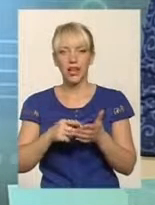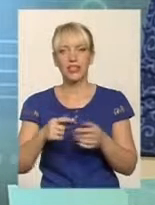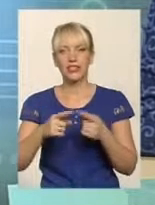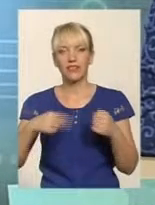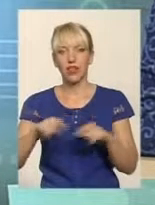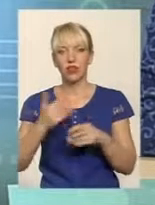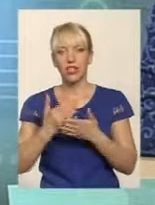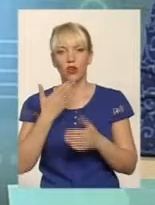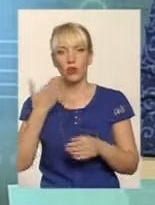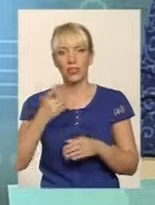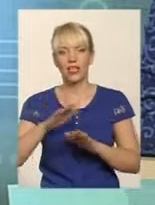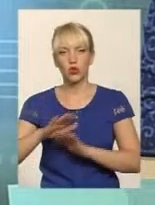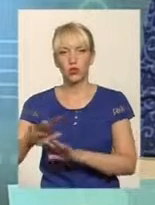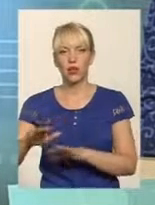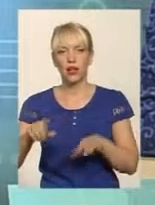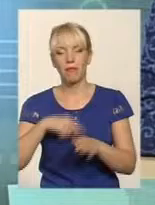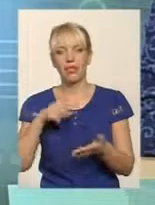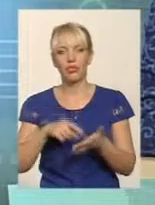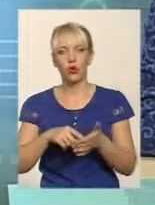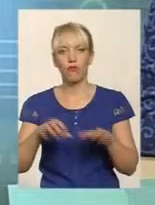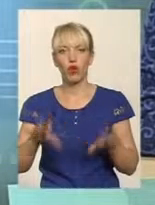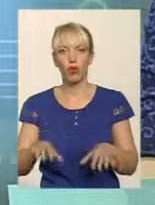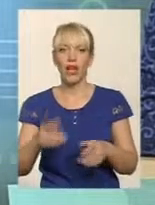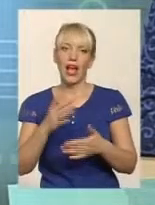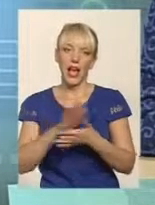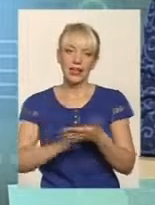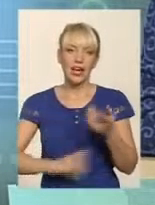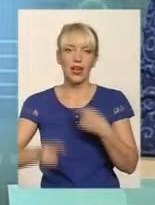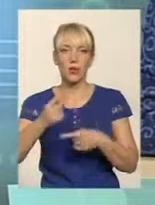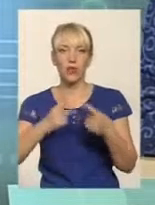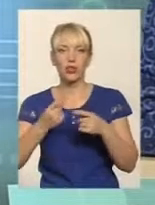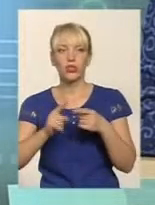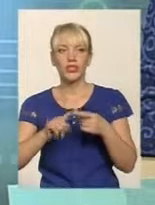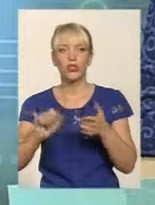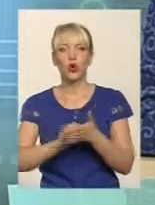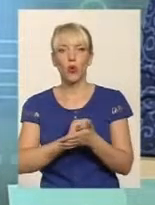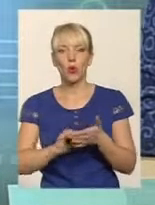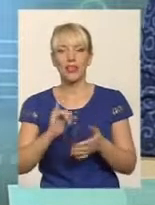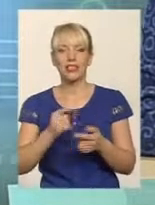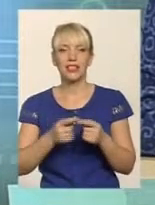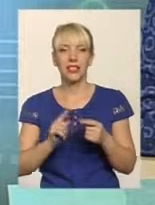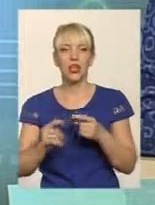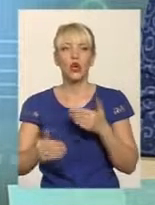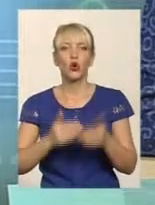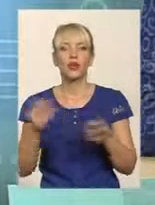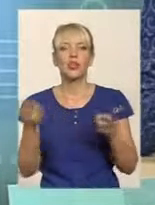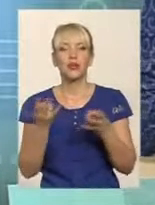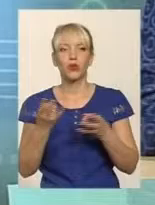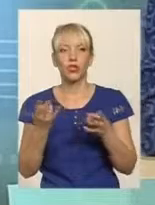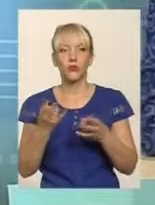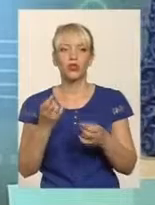заступника міського голови. Прошу, будь ласка, далі ми повернемося до тих документів і тих кроків, які необхідно зробити,